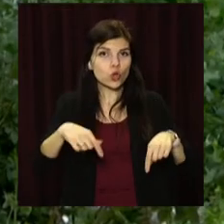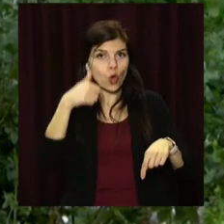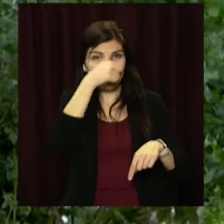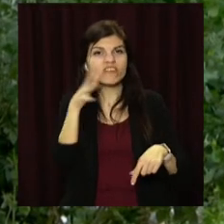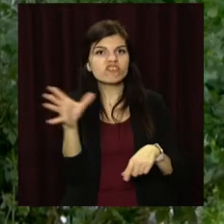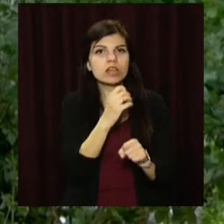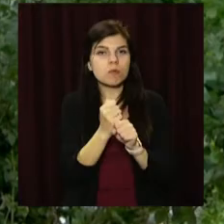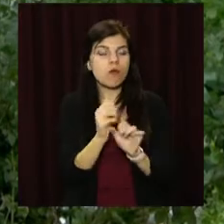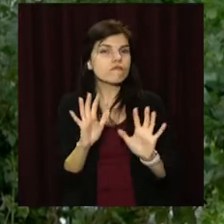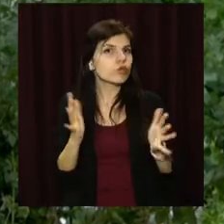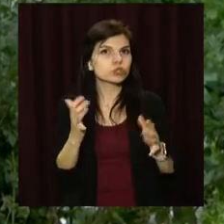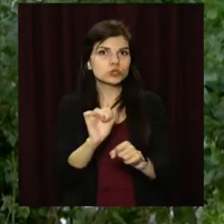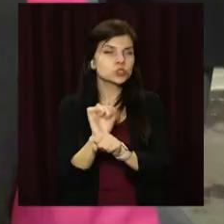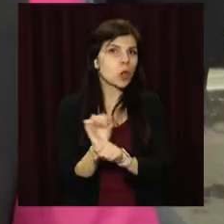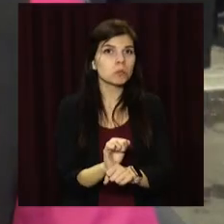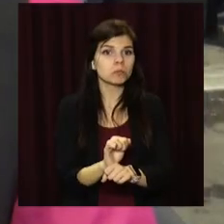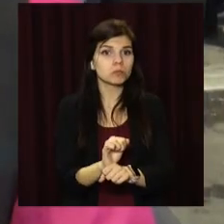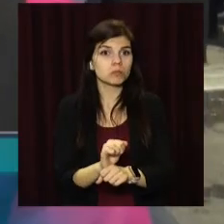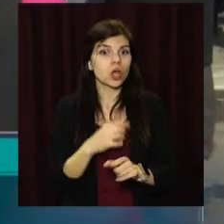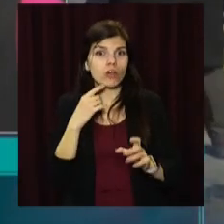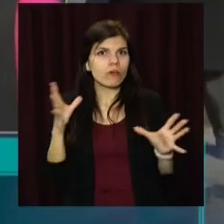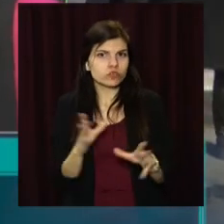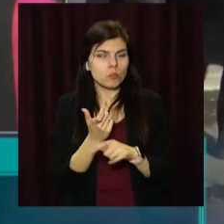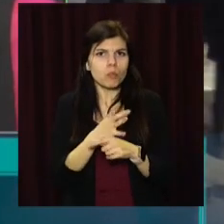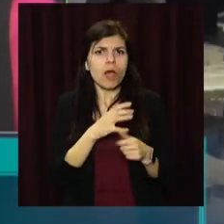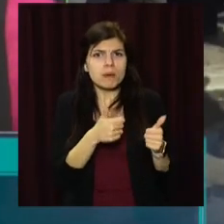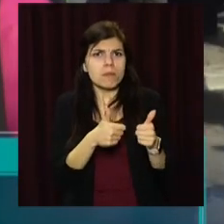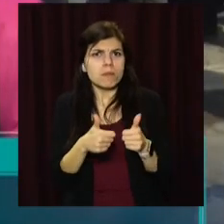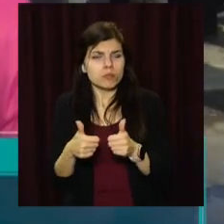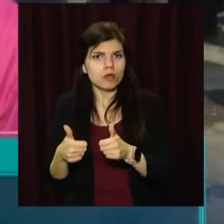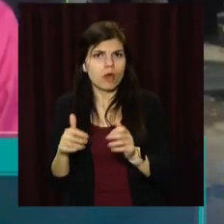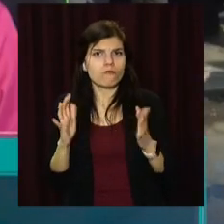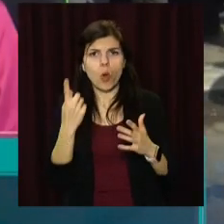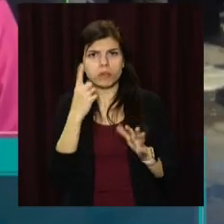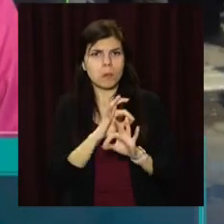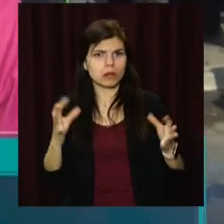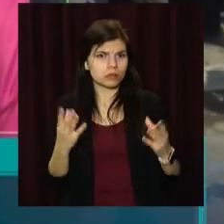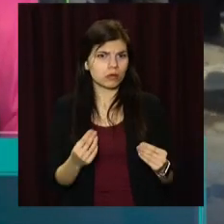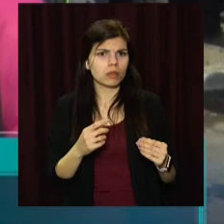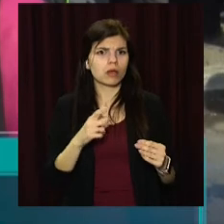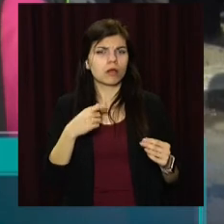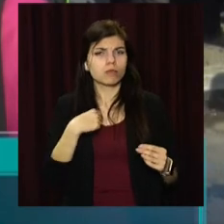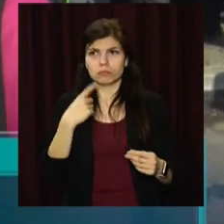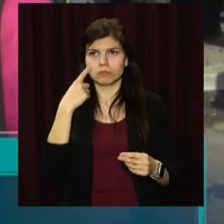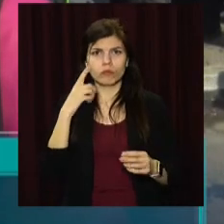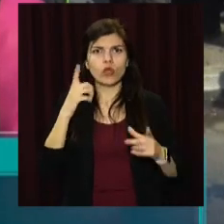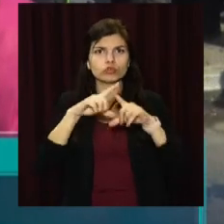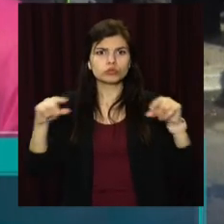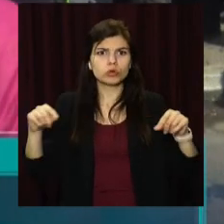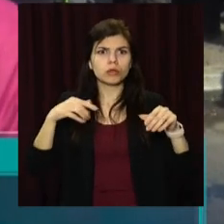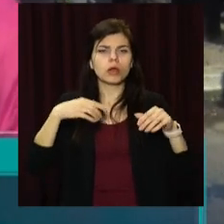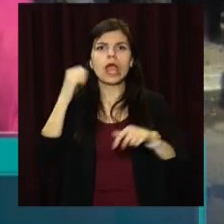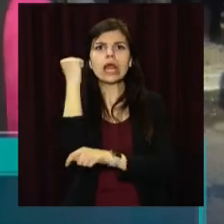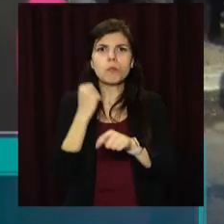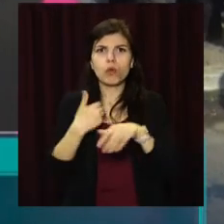всі роботи раптово зупинилися. Все досить таки було добре до того моменту, поки в один прекрасний день ми не побачили, як зі школи почали уходити